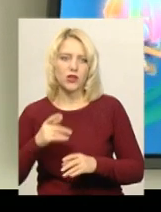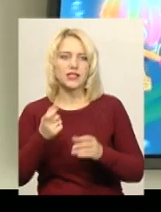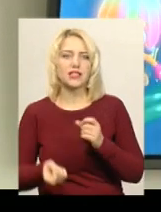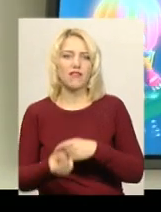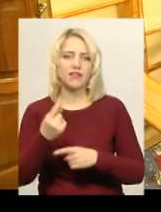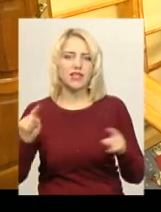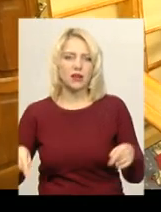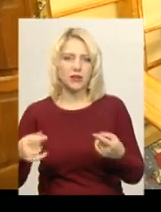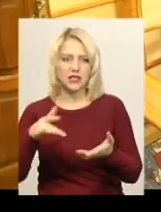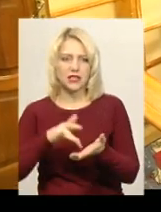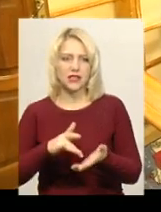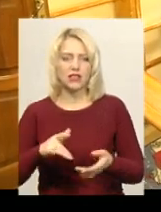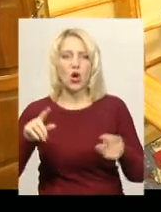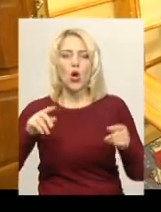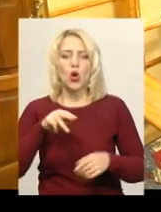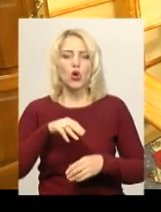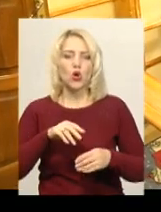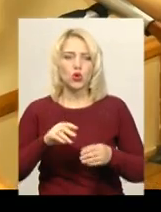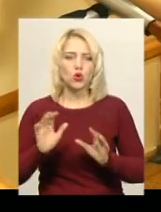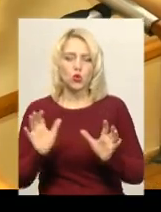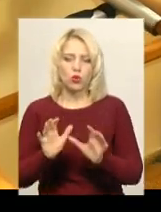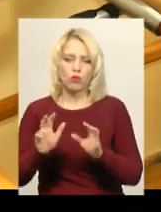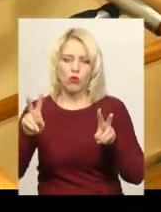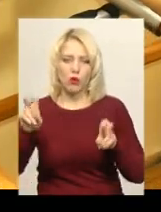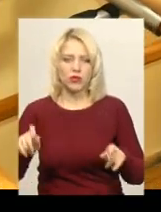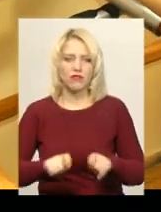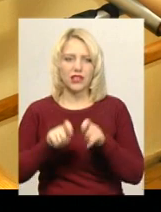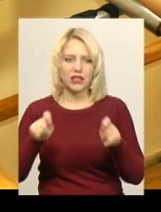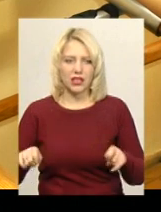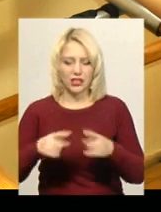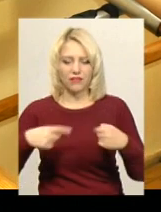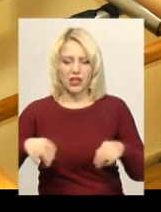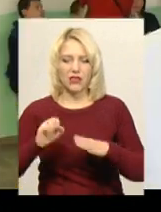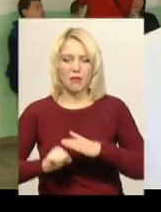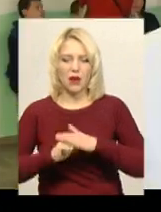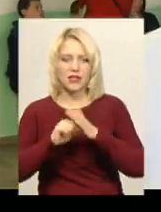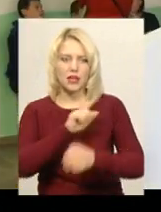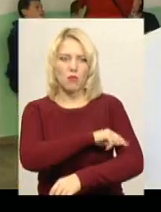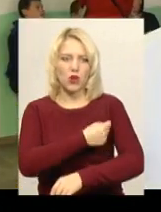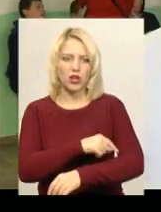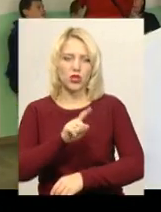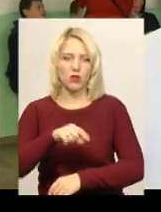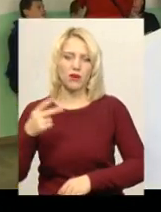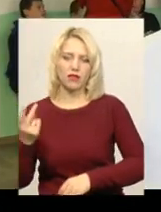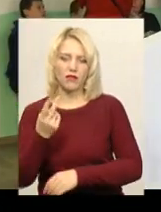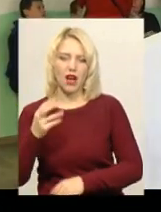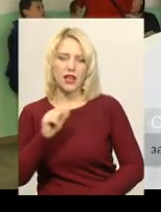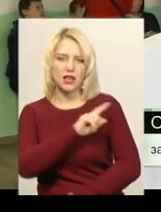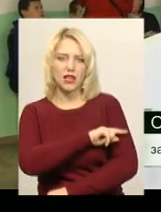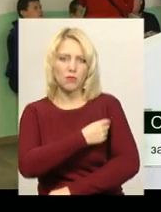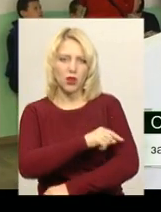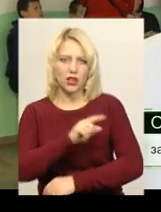реабілітаційний центр «Турбо» та побудований басейн для дітей, відкрились філії на базі поліклініки номер 2 та 3. Планується проведення